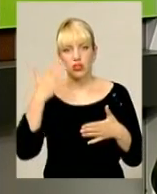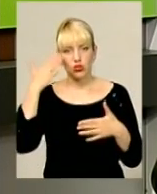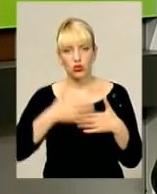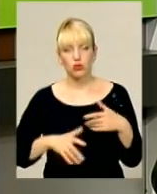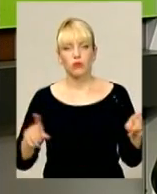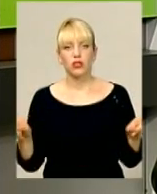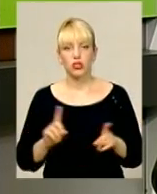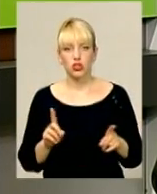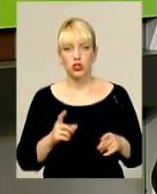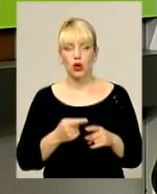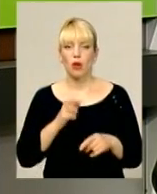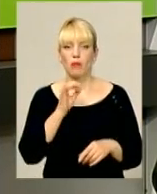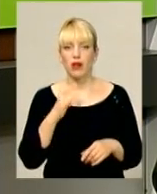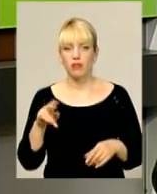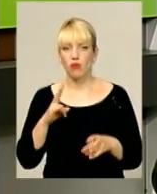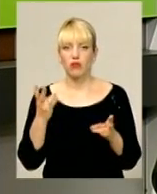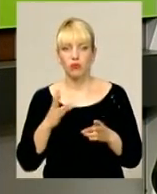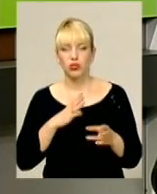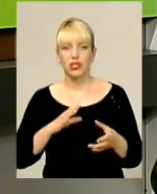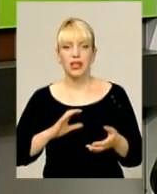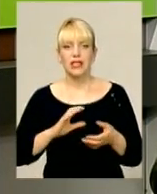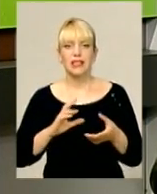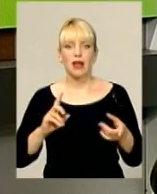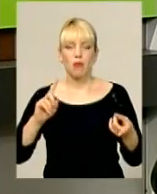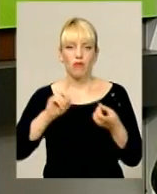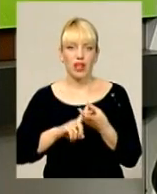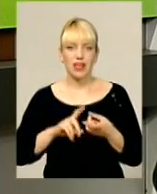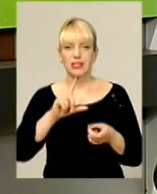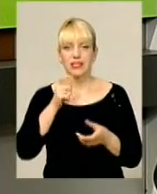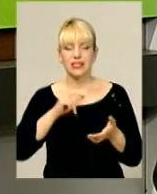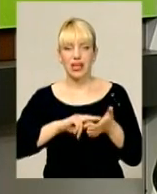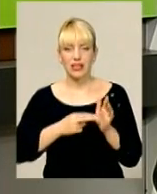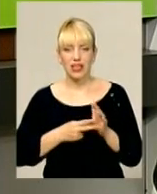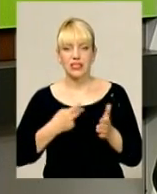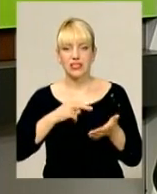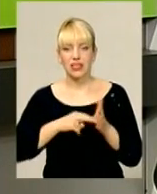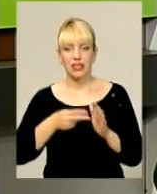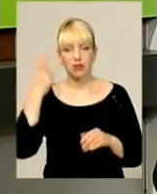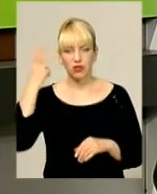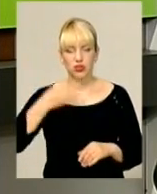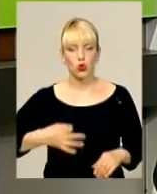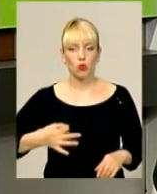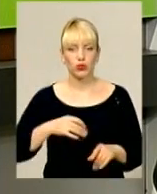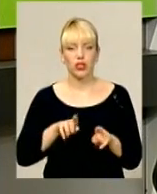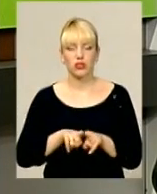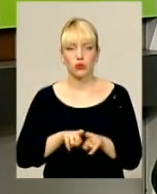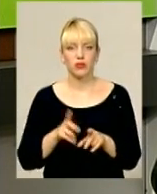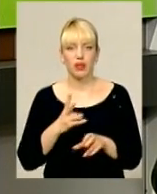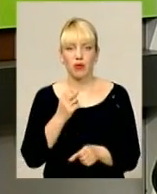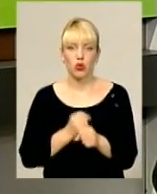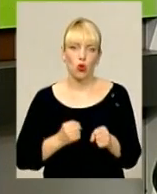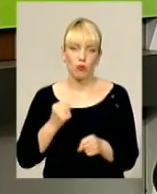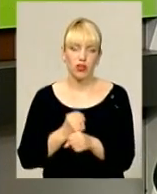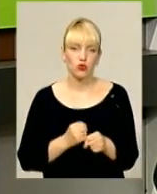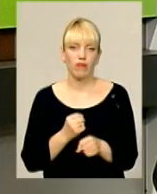оскільки бренд повинен бути тісно пов'язаний зі стратегією, ми побачили, що стратегію Хмельницької області так само треба допрацювати.